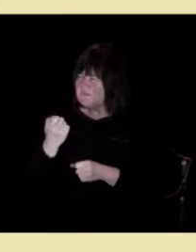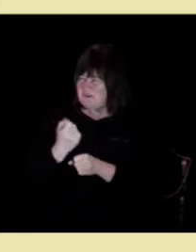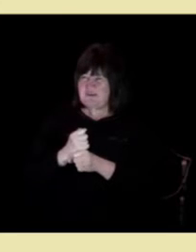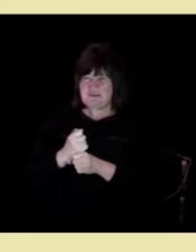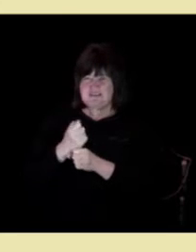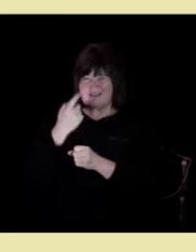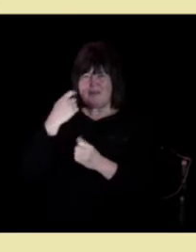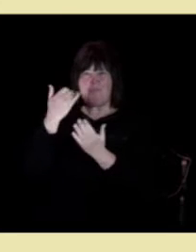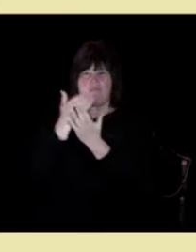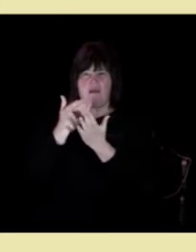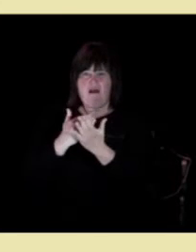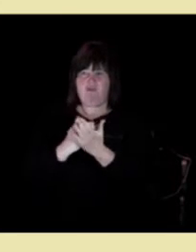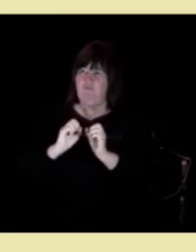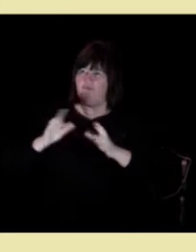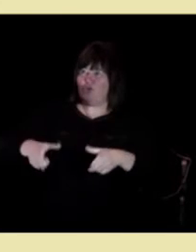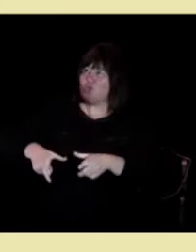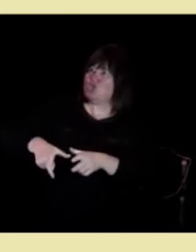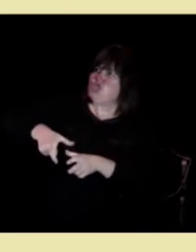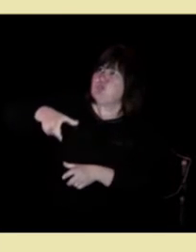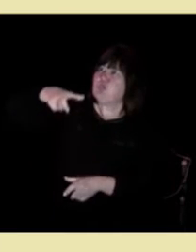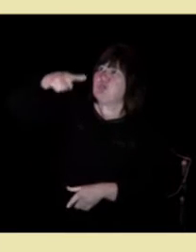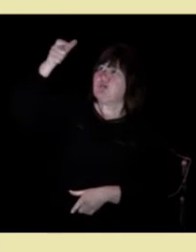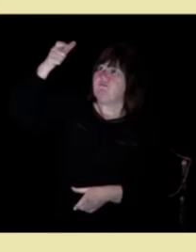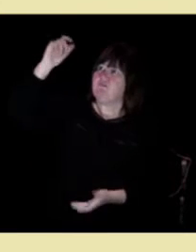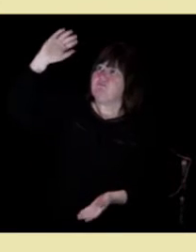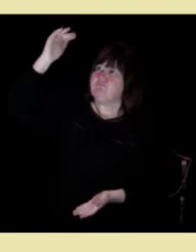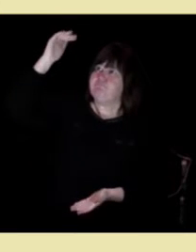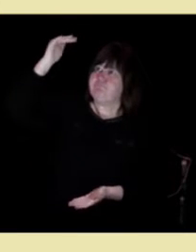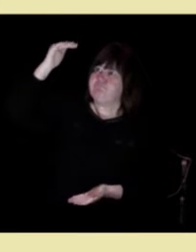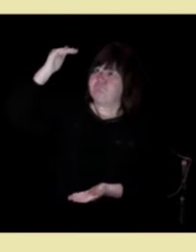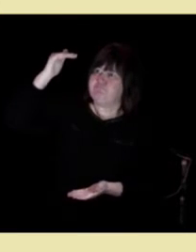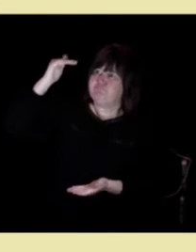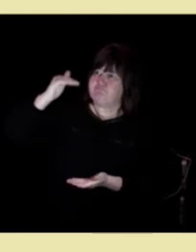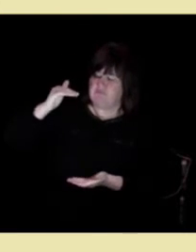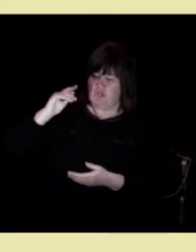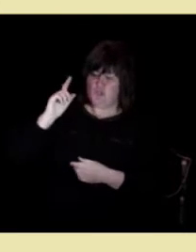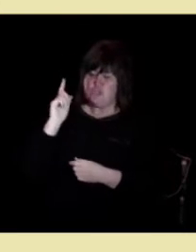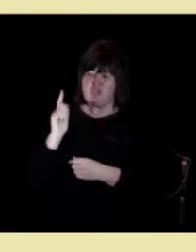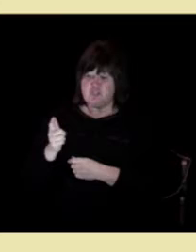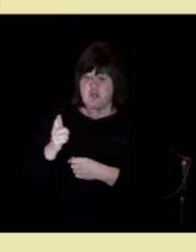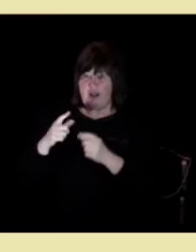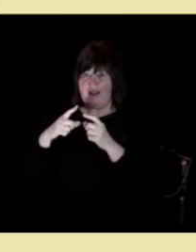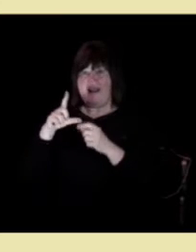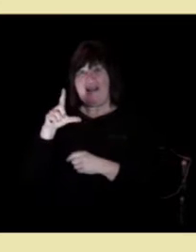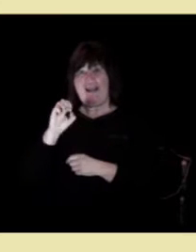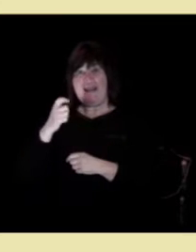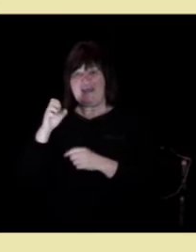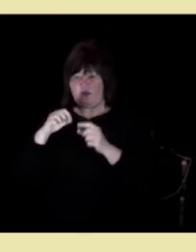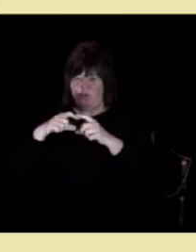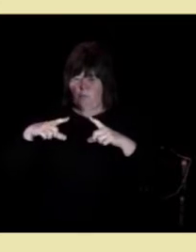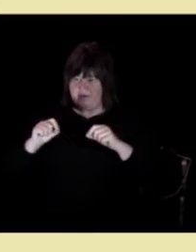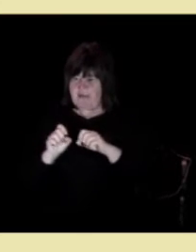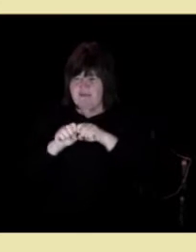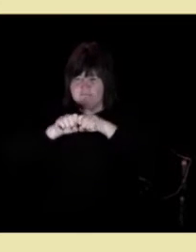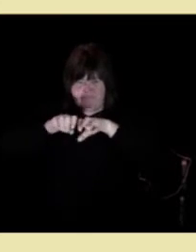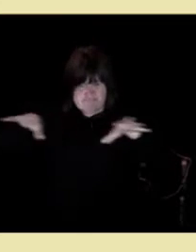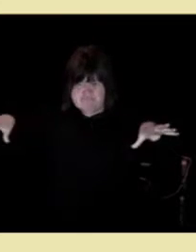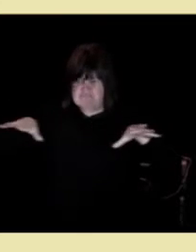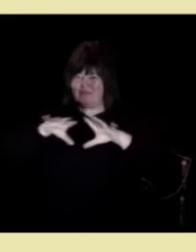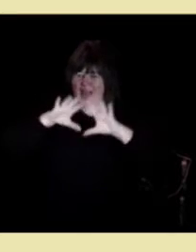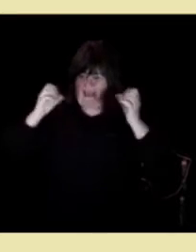skyskraperen som blei et hel avblokk, for de lego-blikkbrikkene lå rundt omkring i hele huset.